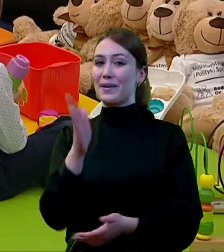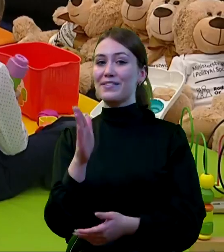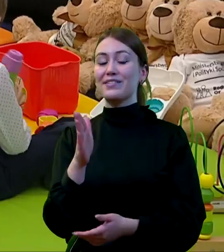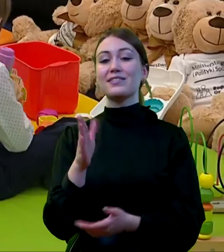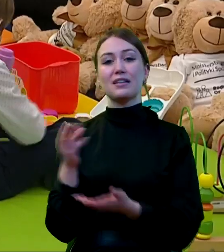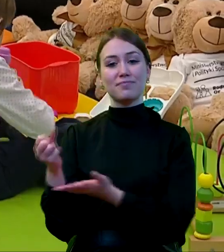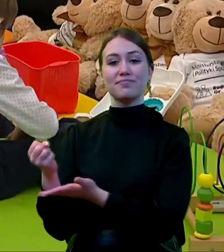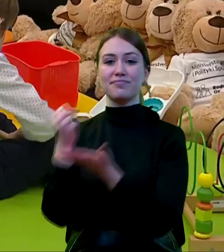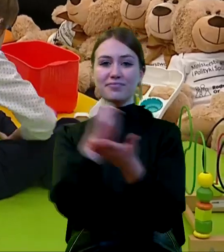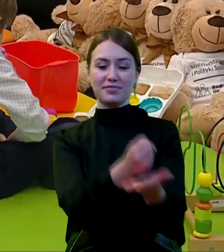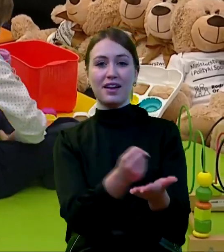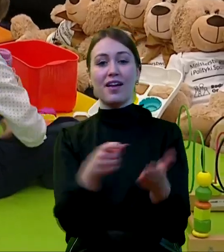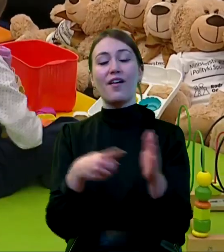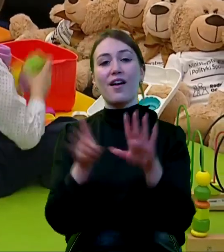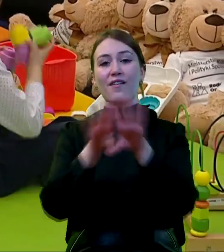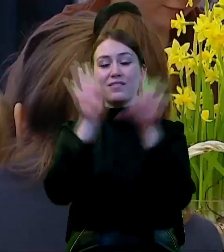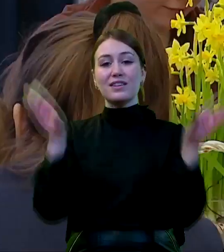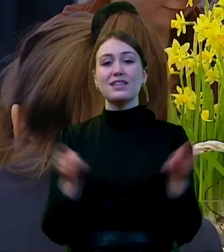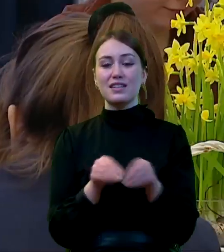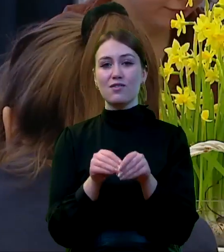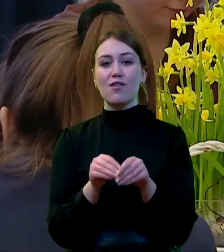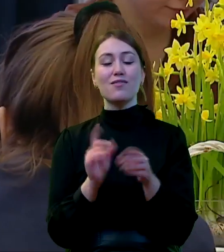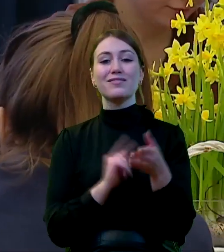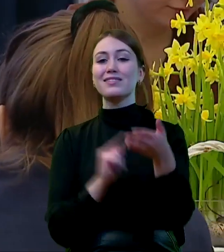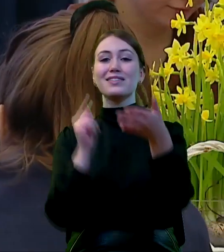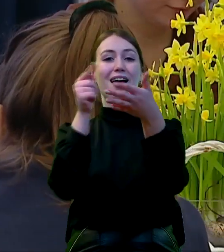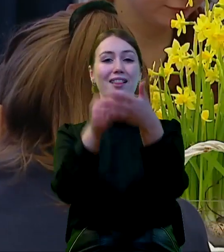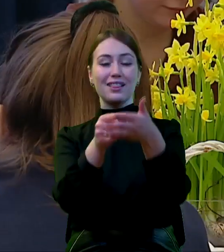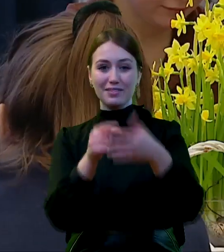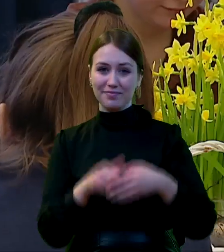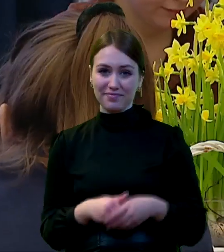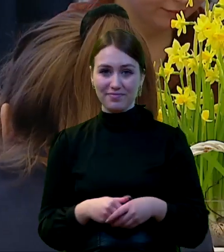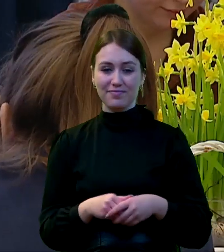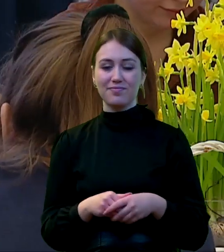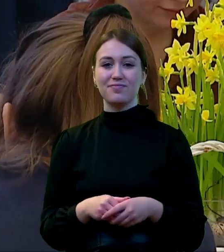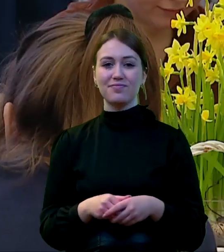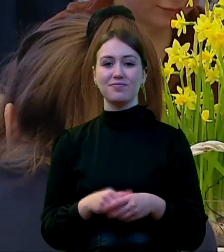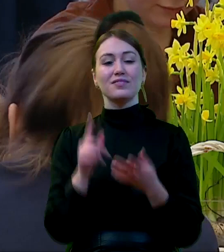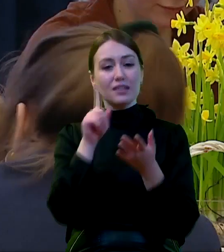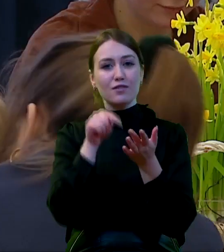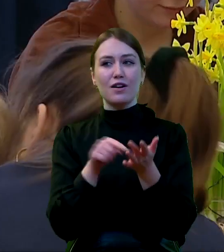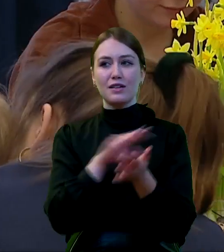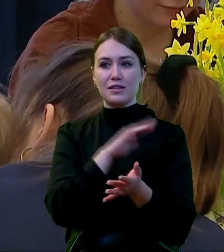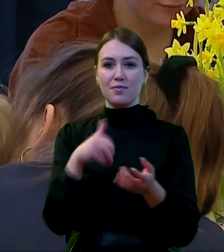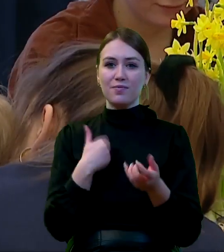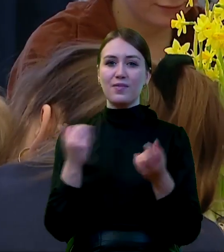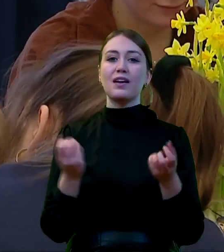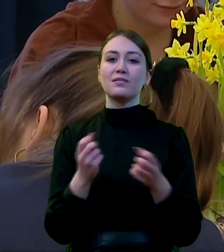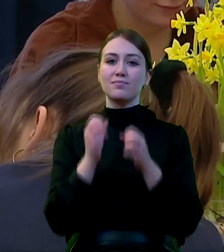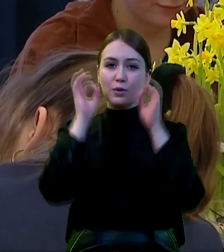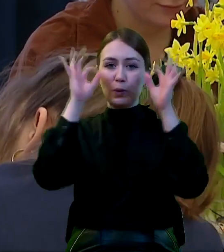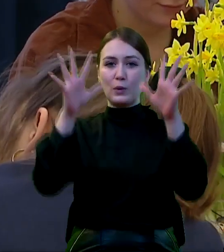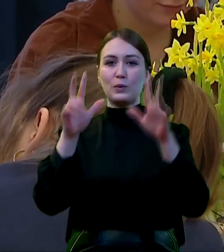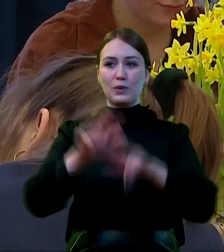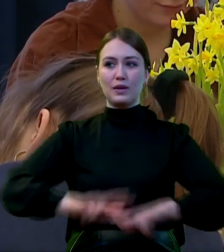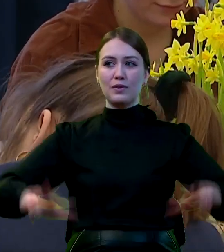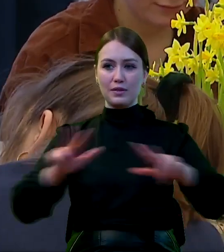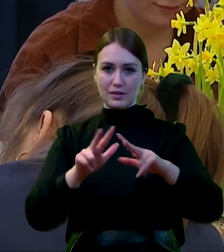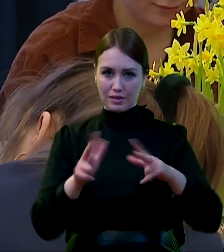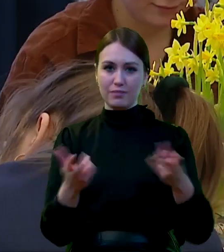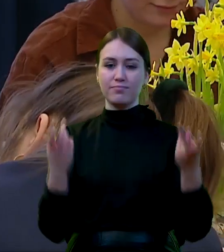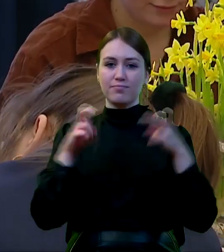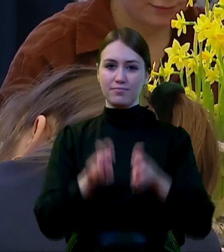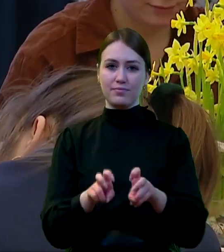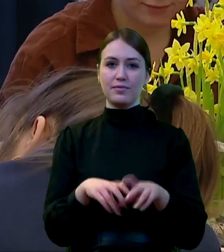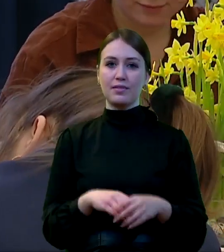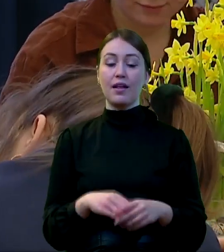dofinansowane, to wszystko ma na celu właśnie tworzyć kulturę prorodzinną. Nie